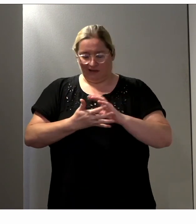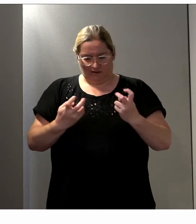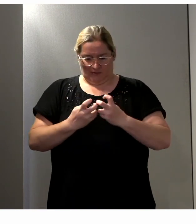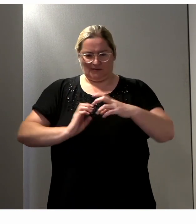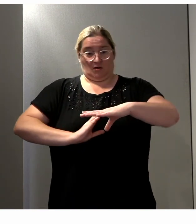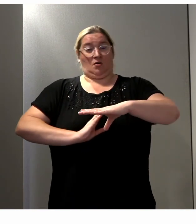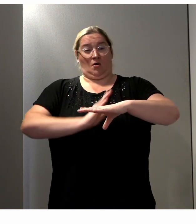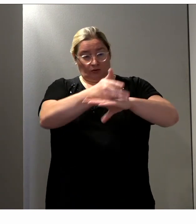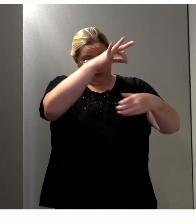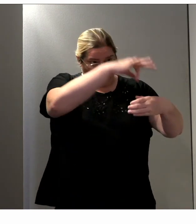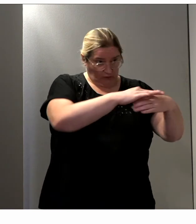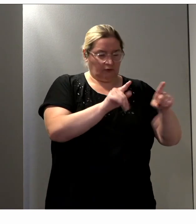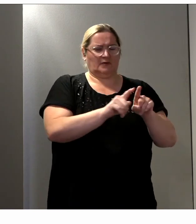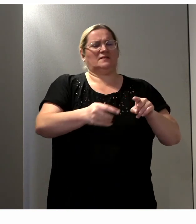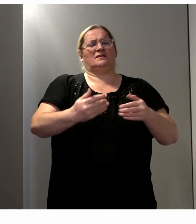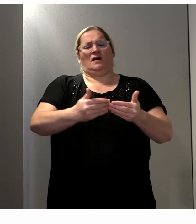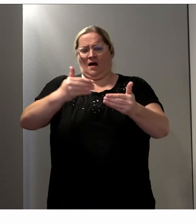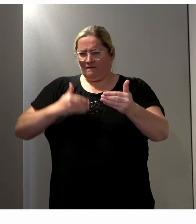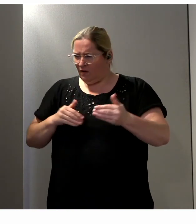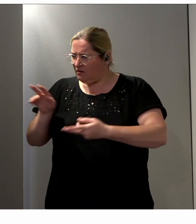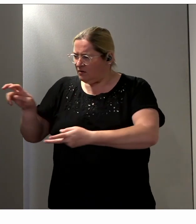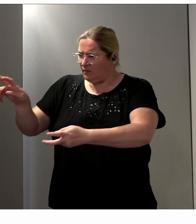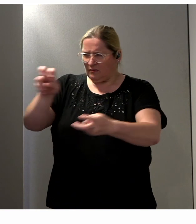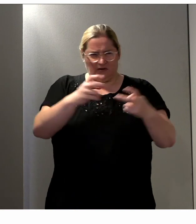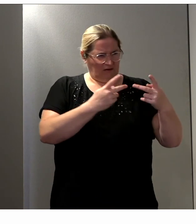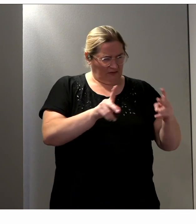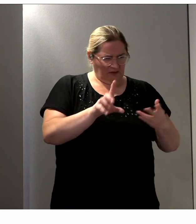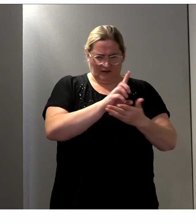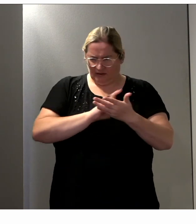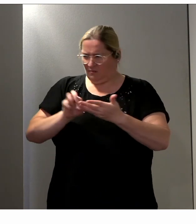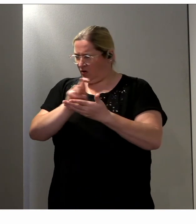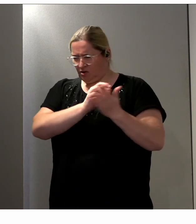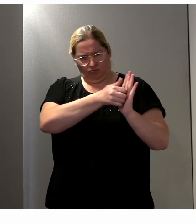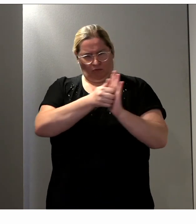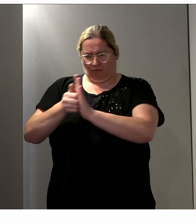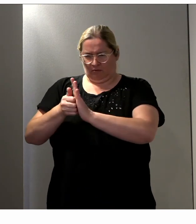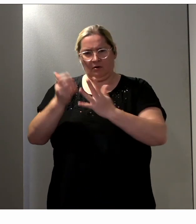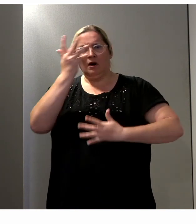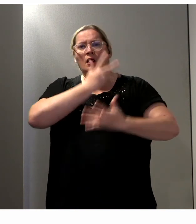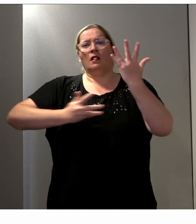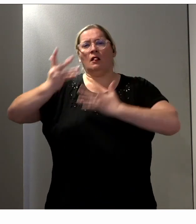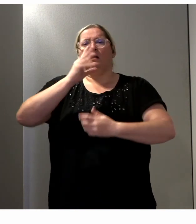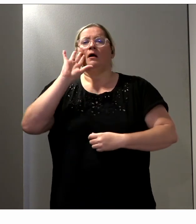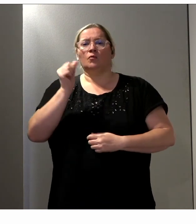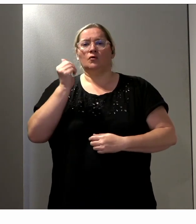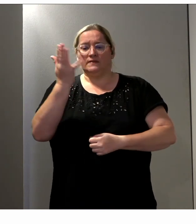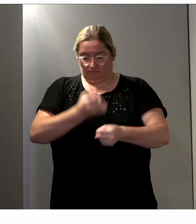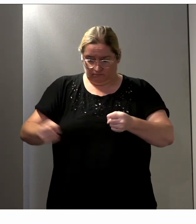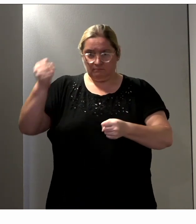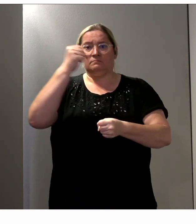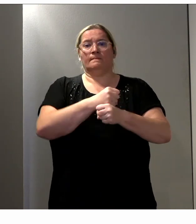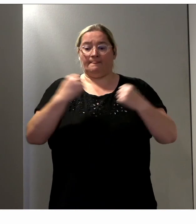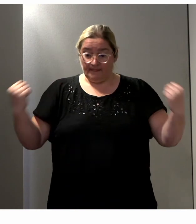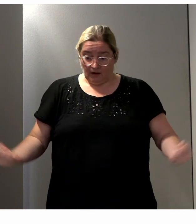comprendre les enjeux, le rôle des différentes collectivités. Et donc, une campagne institutionnelle a été mise sur